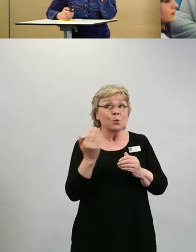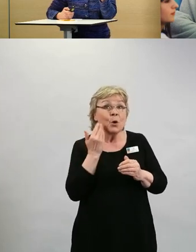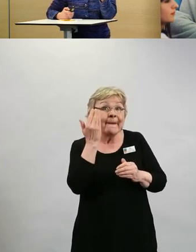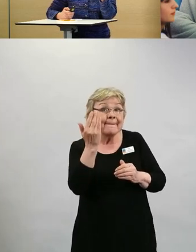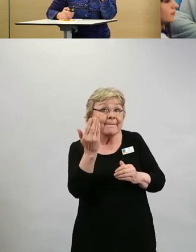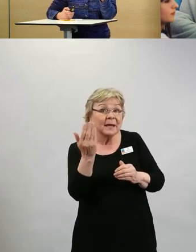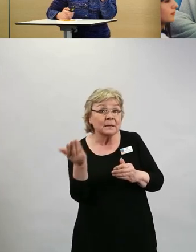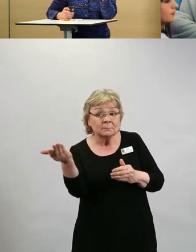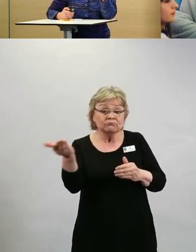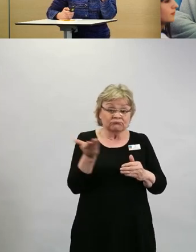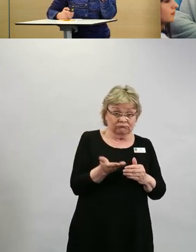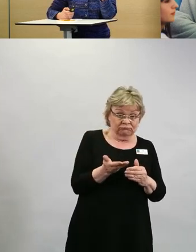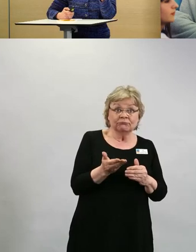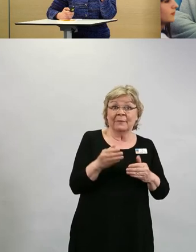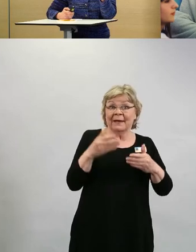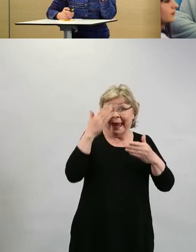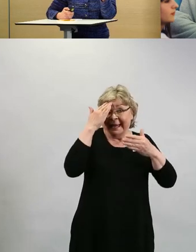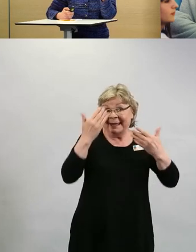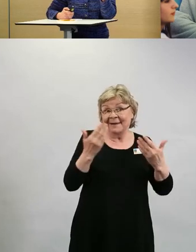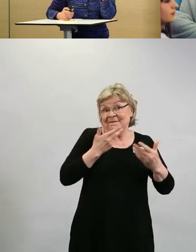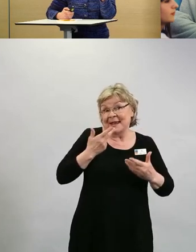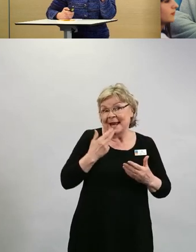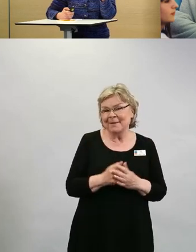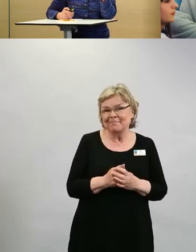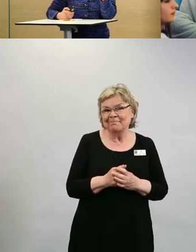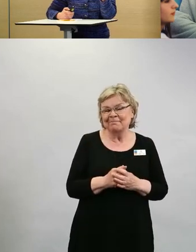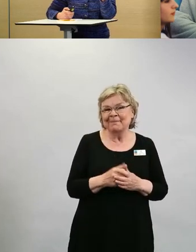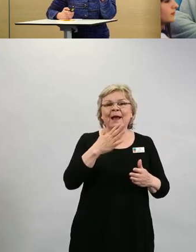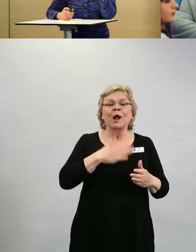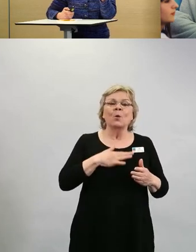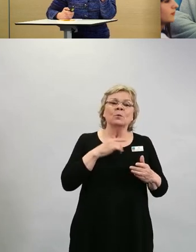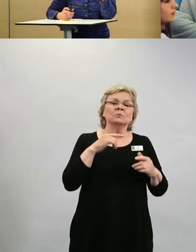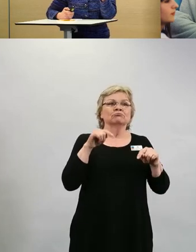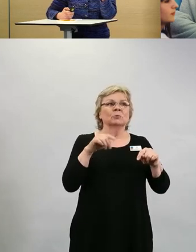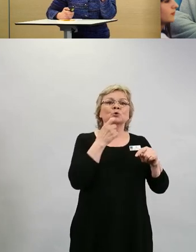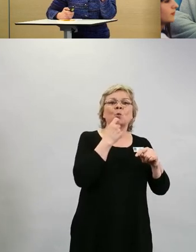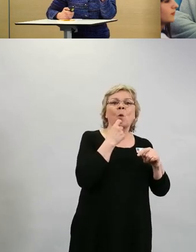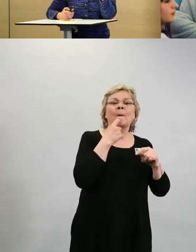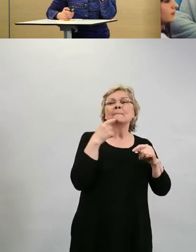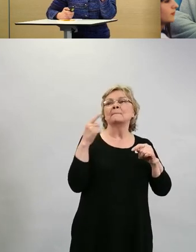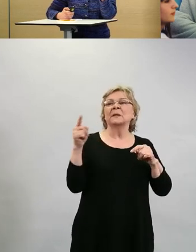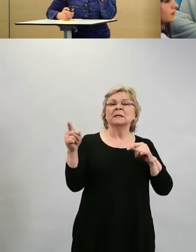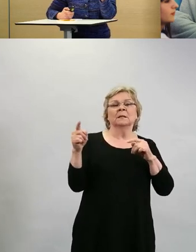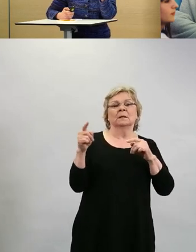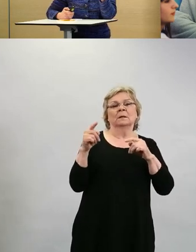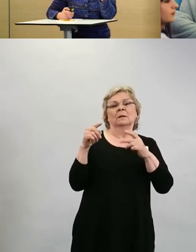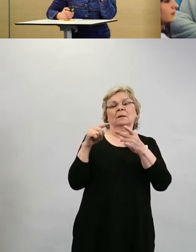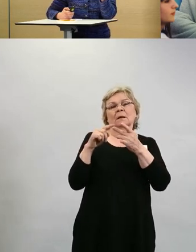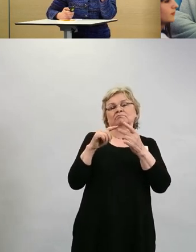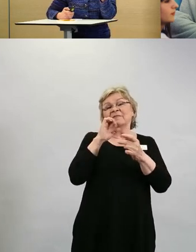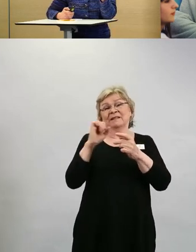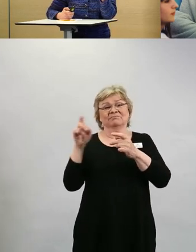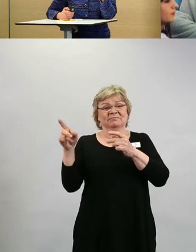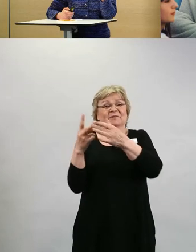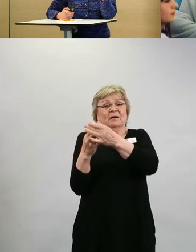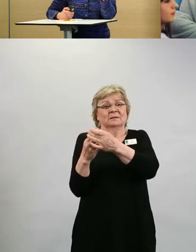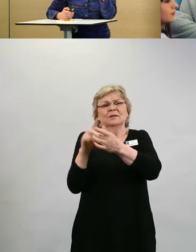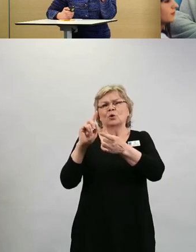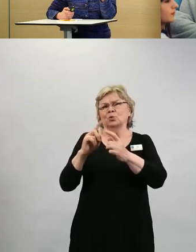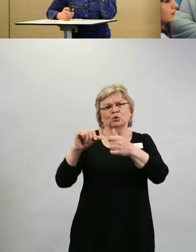Haluaako Suomi tehdä sitten tämmöistä kahdenkeskistä sopimusta siitä? Sitäkin on ennenaikaista sanoa.